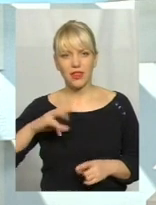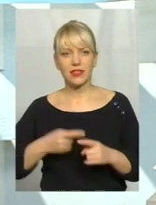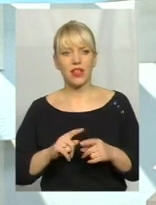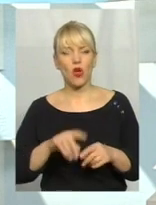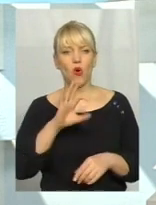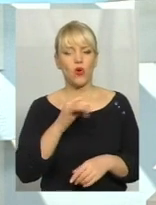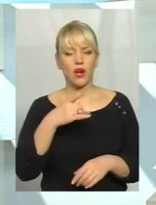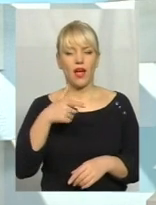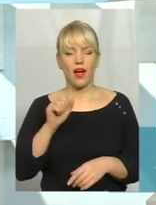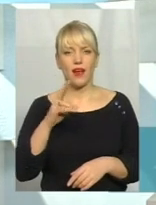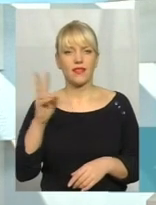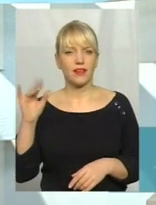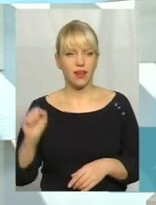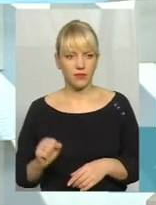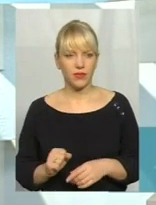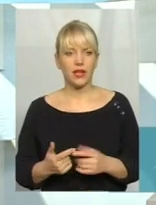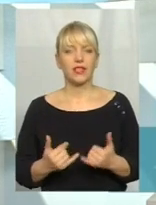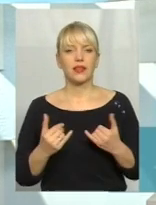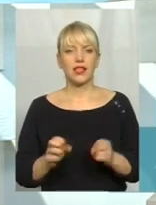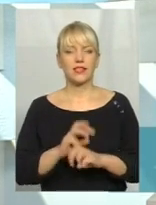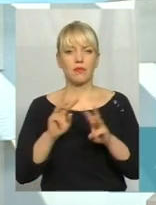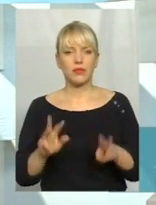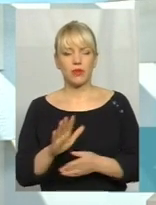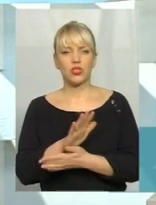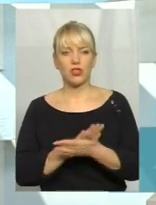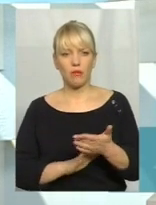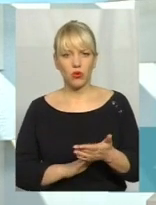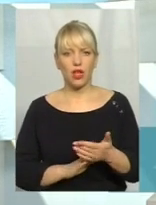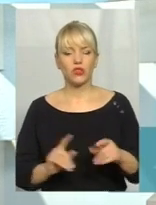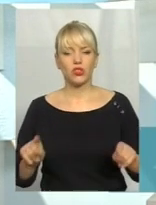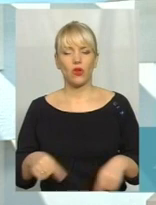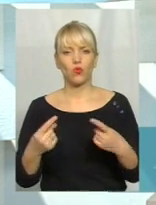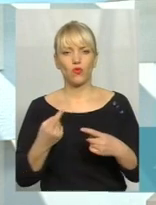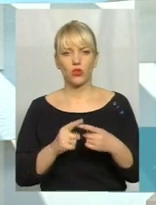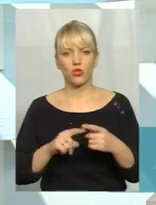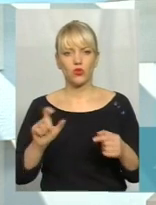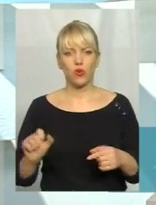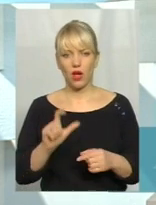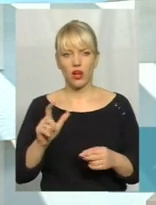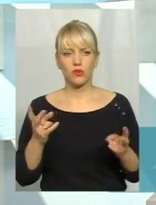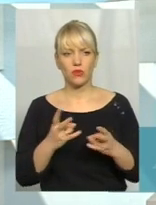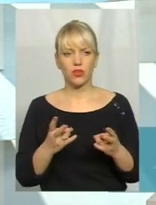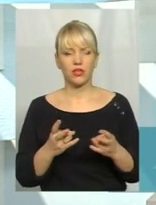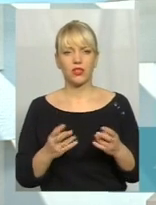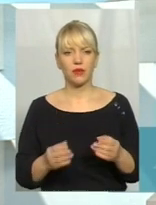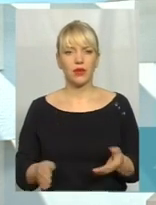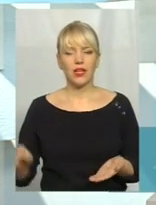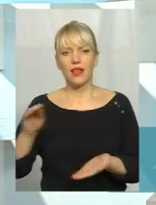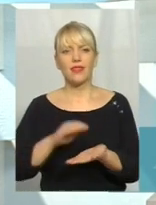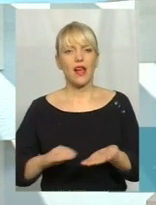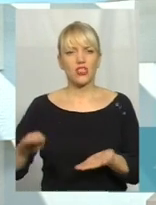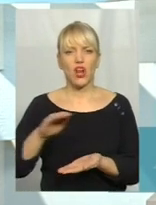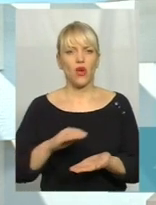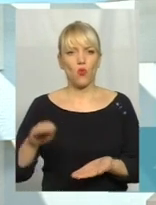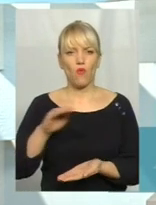фракція сміття. Тому для забезпечення подальшого утворення цього газу потрібно буде деяке нашарування органічної фракції робити на